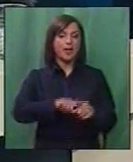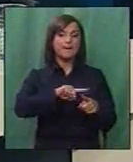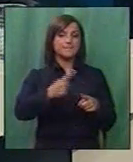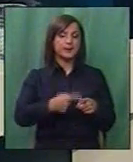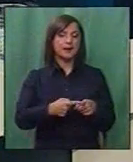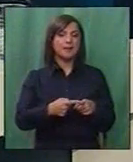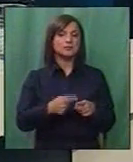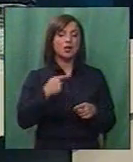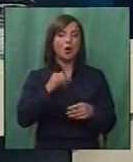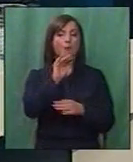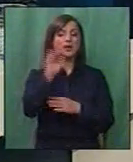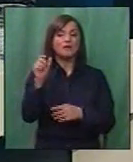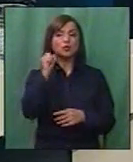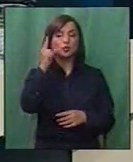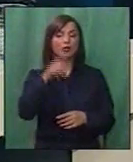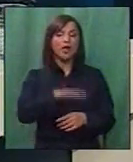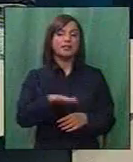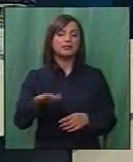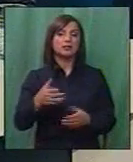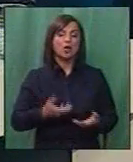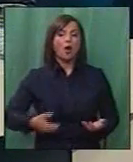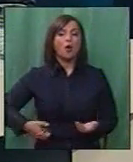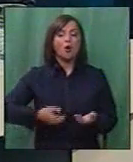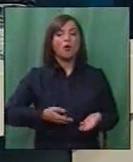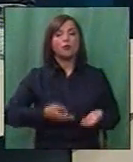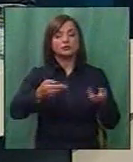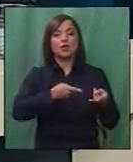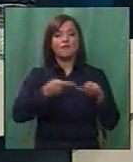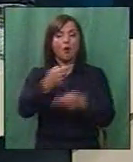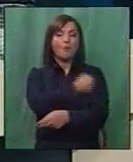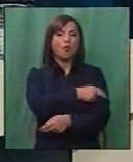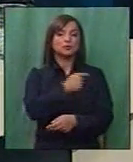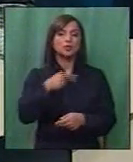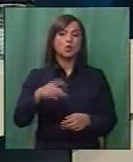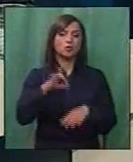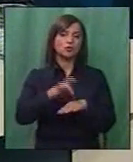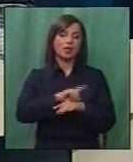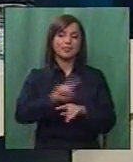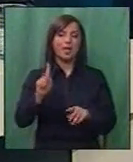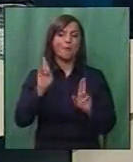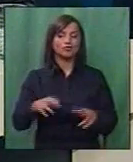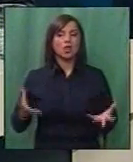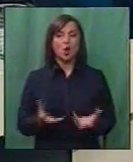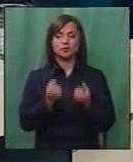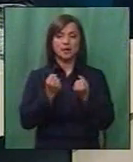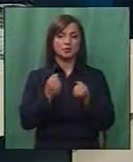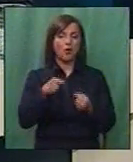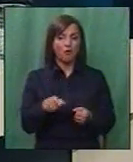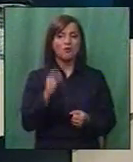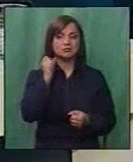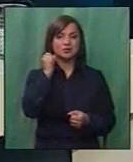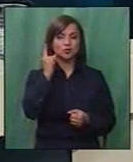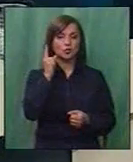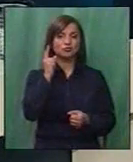бремена, го пријави случајот и детето го однесе во болница, мегутоа лекарите не можеа да го спасат. Тоа се